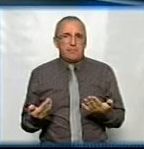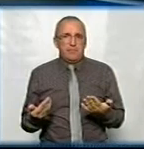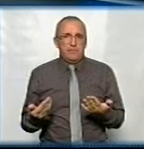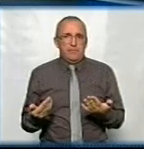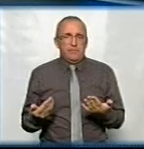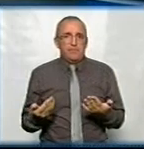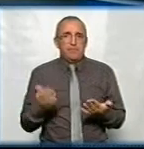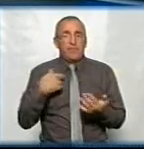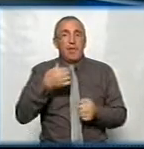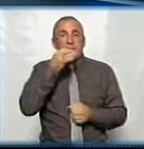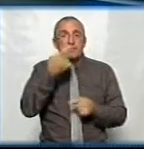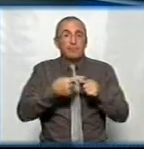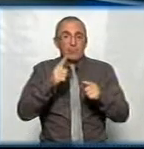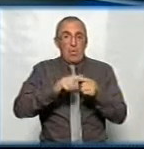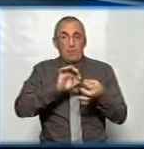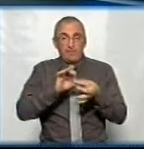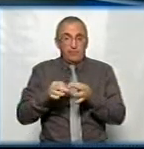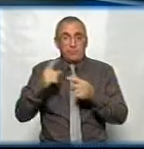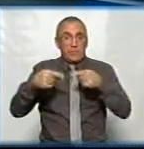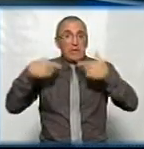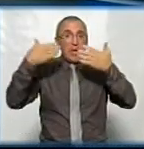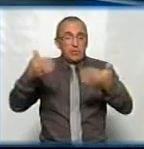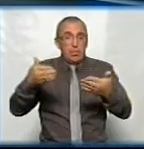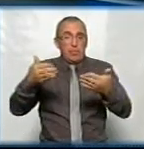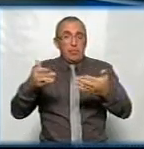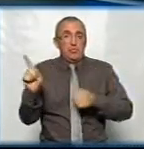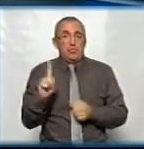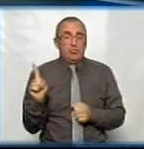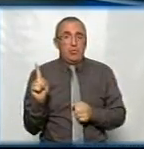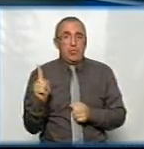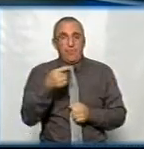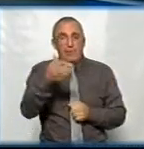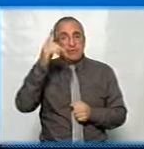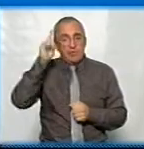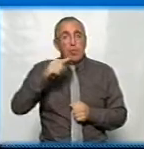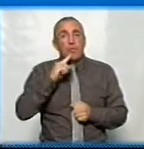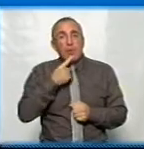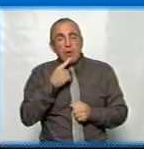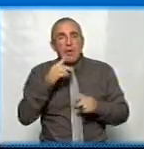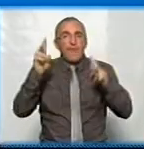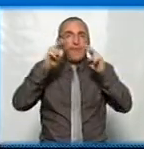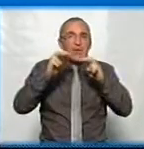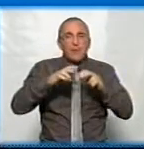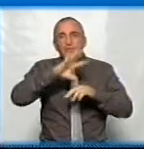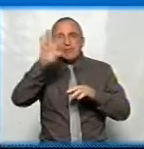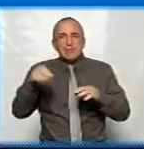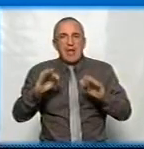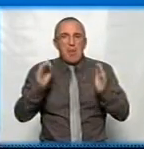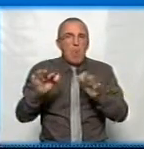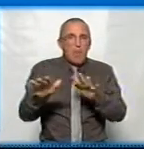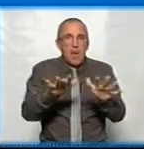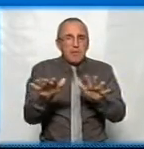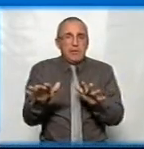Я скажу з цього приводу наступне, що, ви знаєте, дуже важко відстежити оці всі моменти.